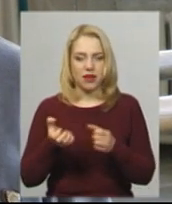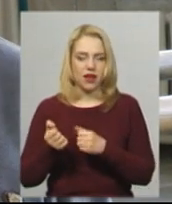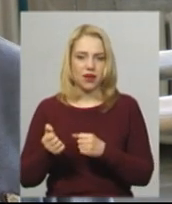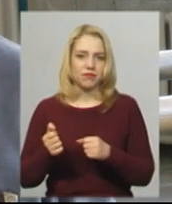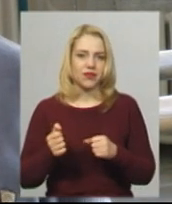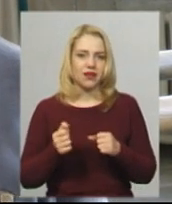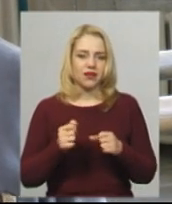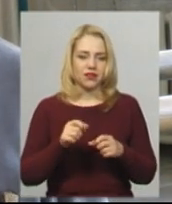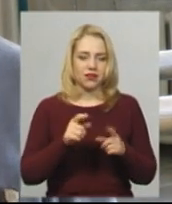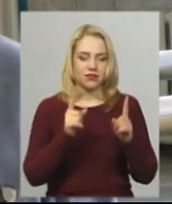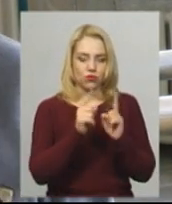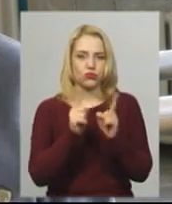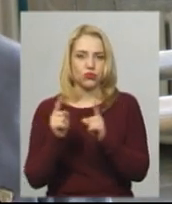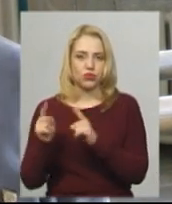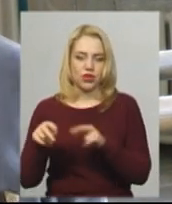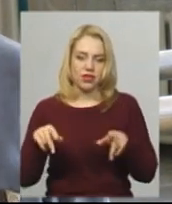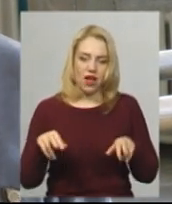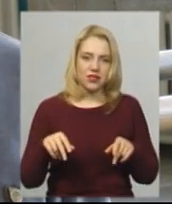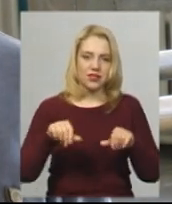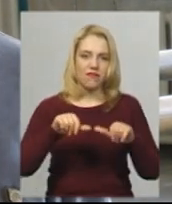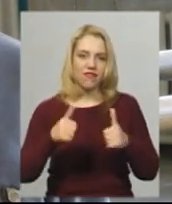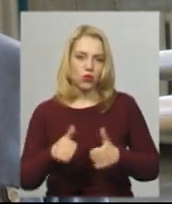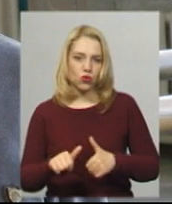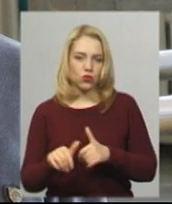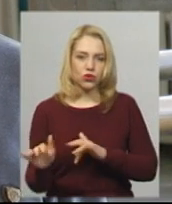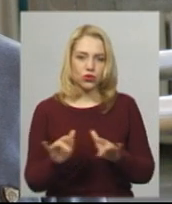деяких танців, деякі фігури, рухи з танців,